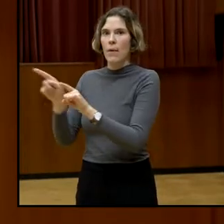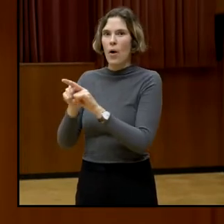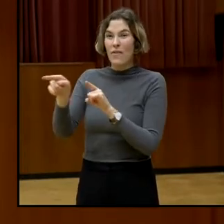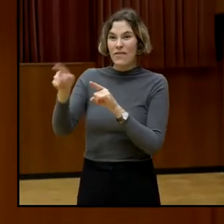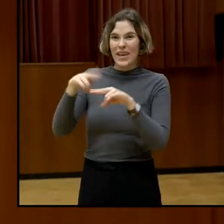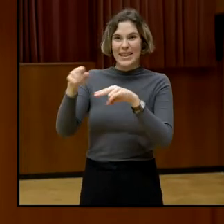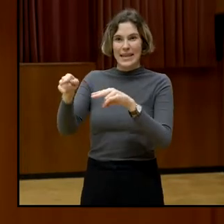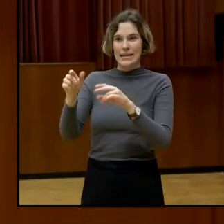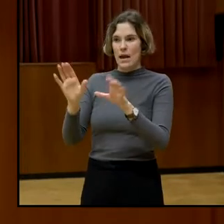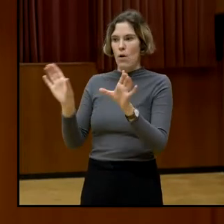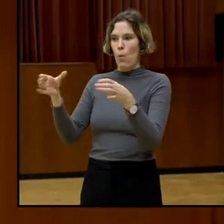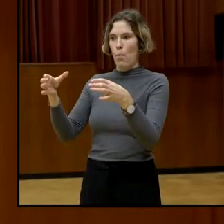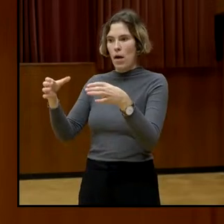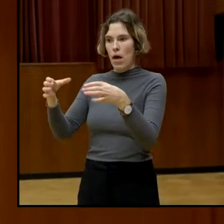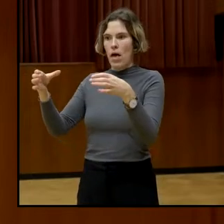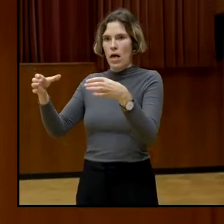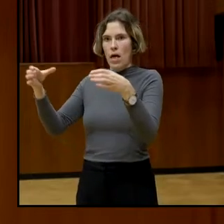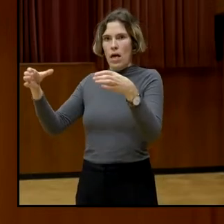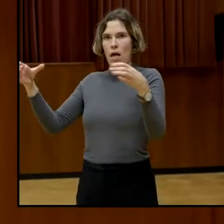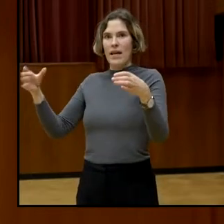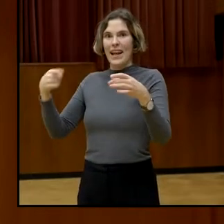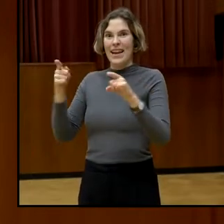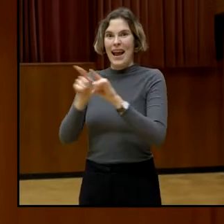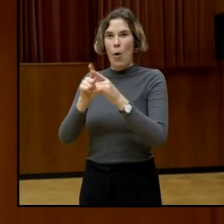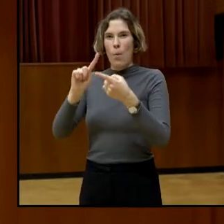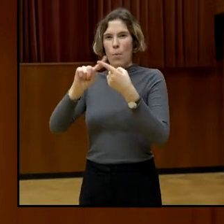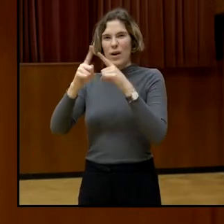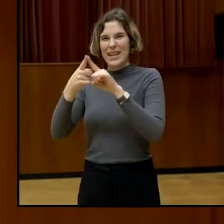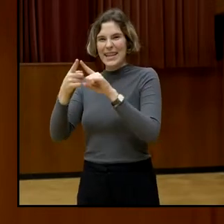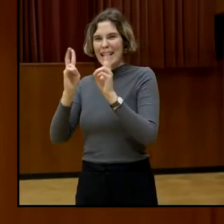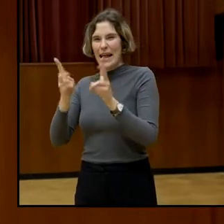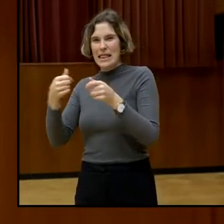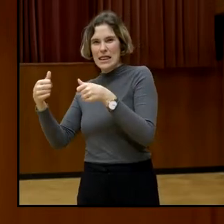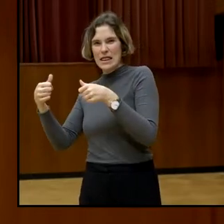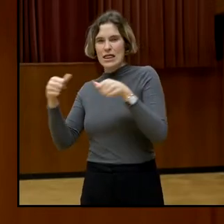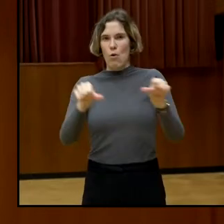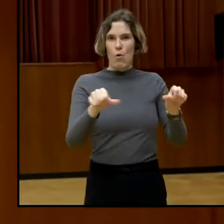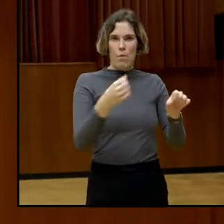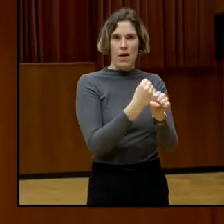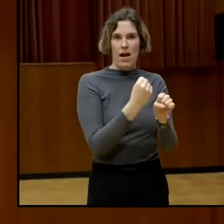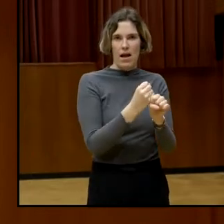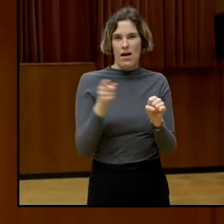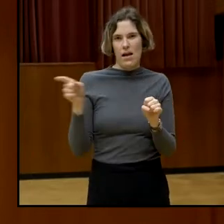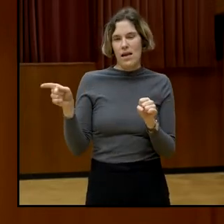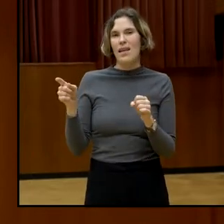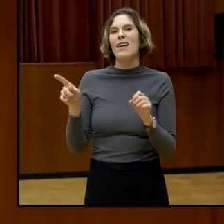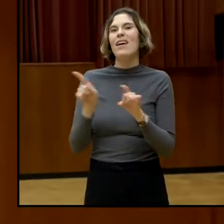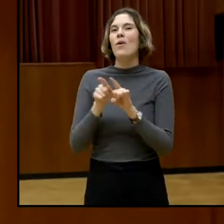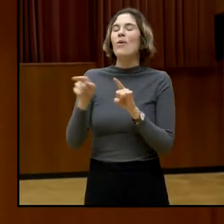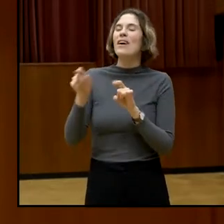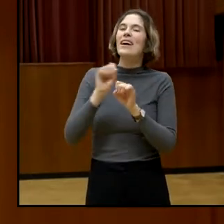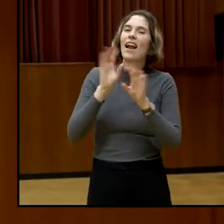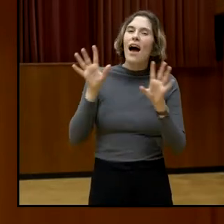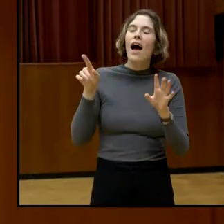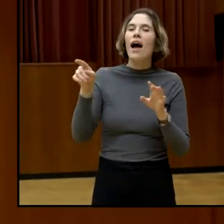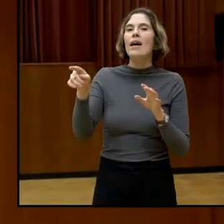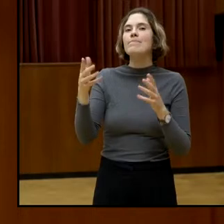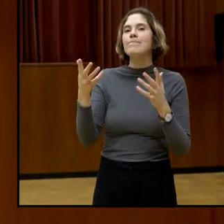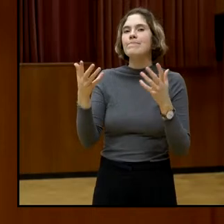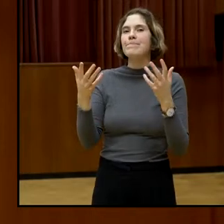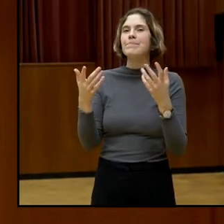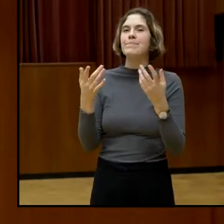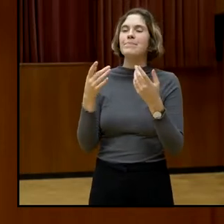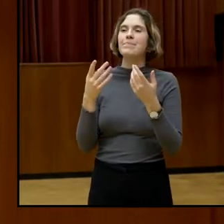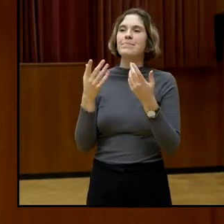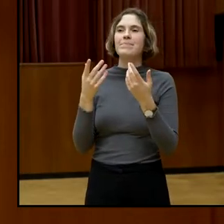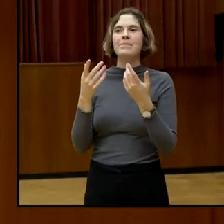diese Gegenöffentlichkeit ist, umso mehr politischen Druck erzeugt die auch und ja, natürlich hängen diese Dinge wie, wie kann das sein, dass